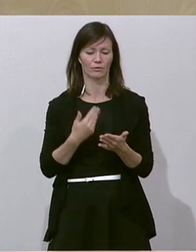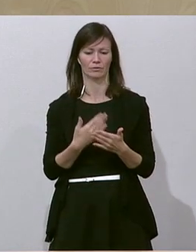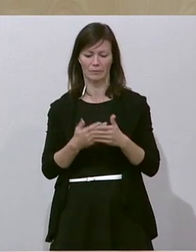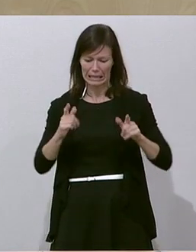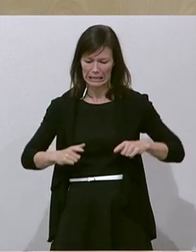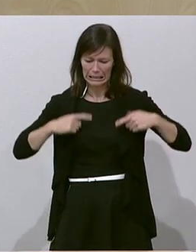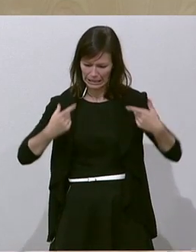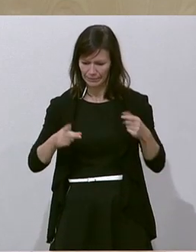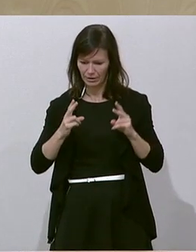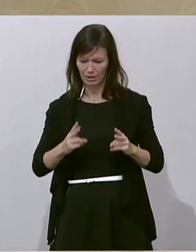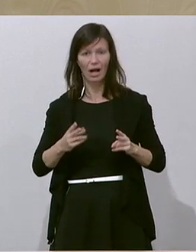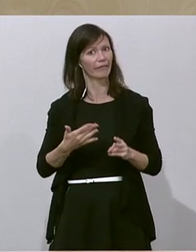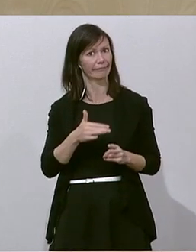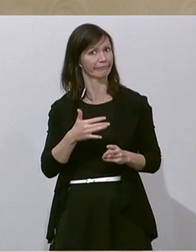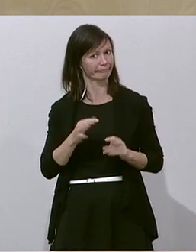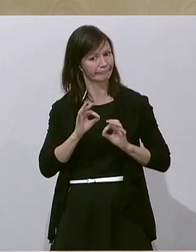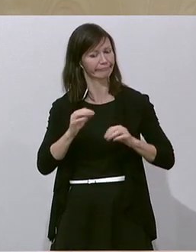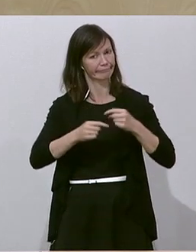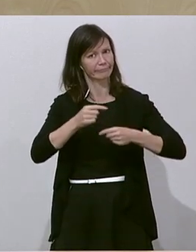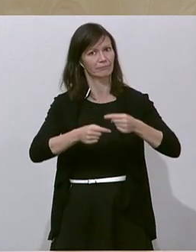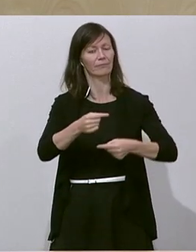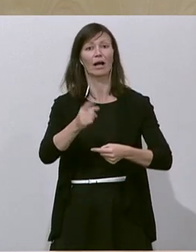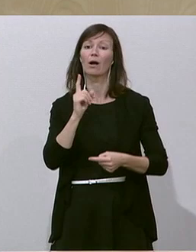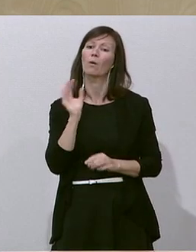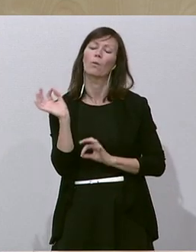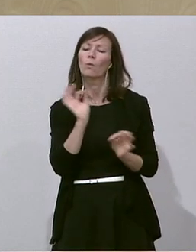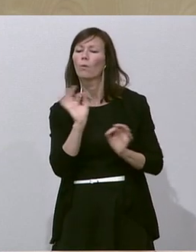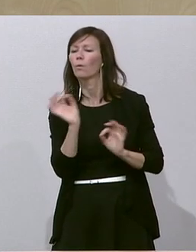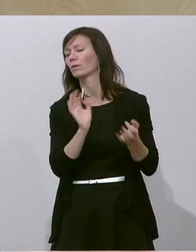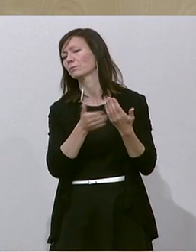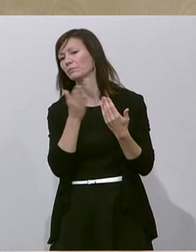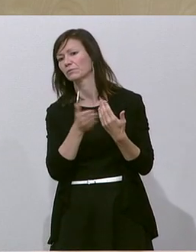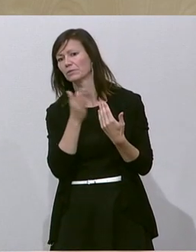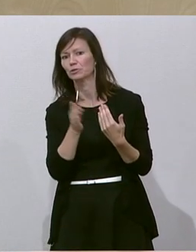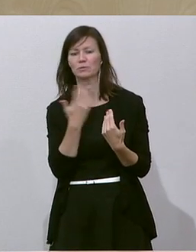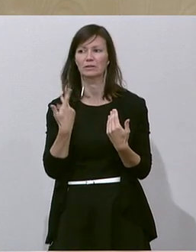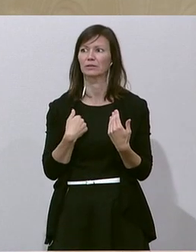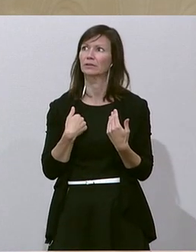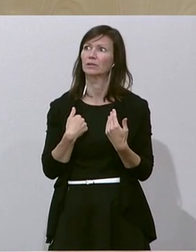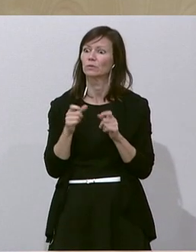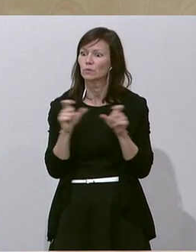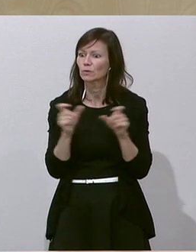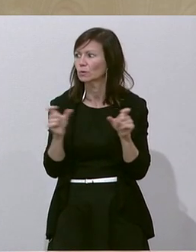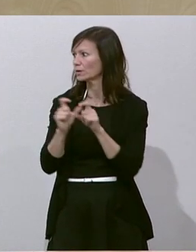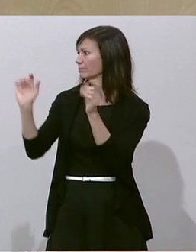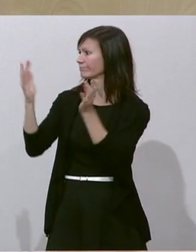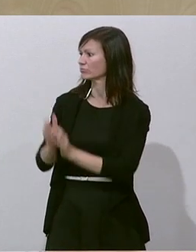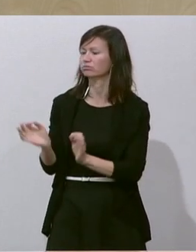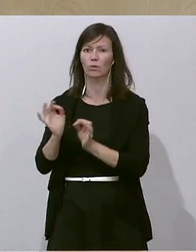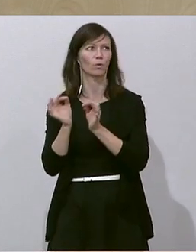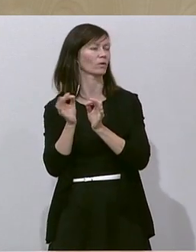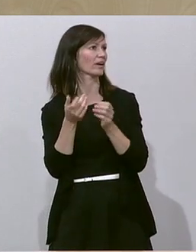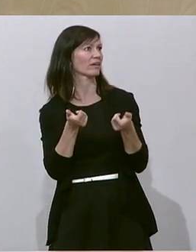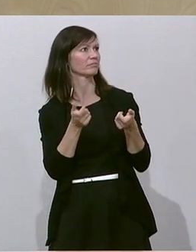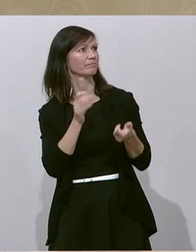Lebenshaltungskosten zu decken, brauchen es aber auch, um teilweise Verbindlichkeiten oder Schulden abzudecken und